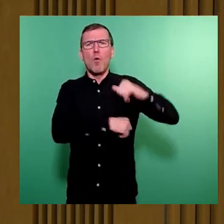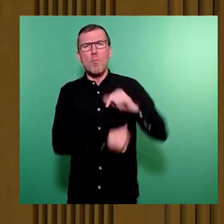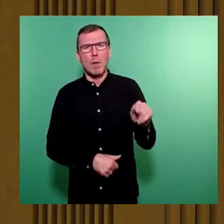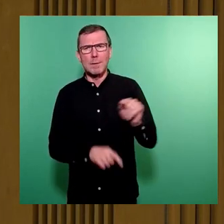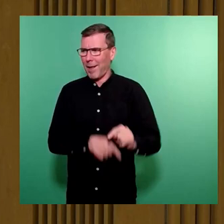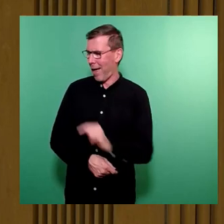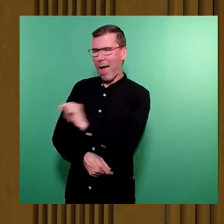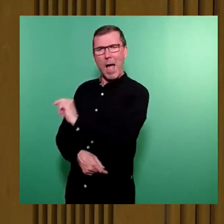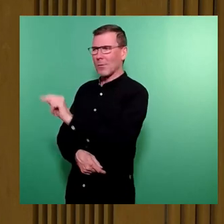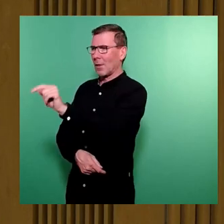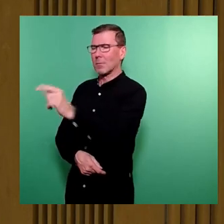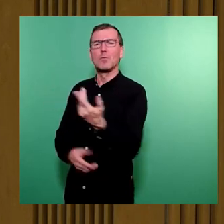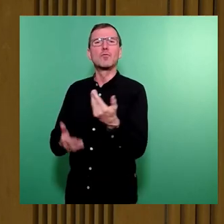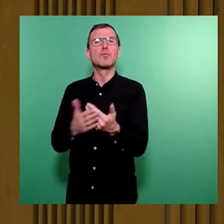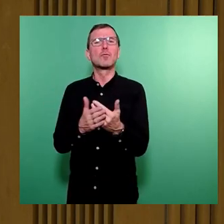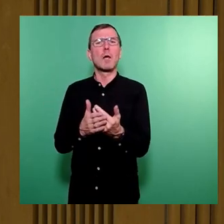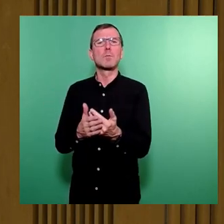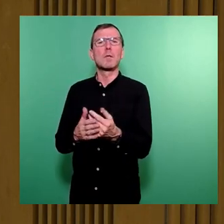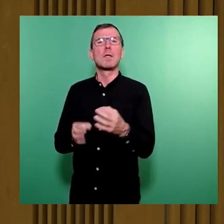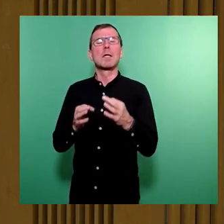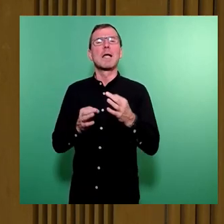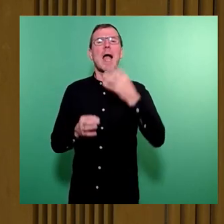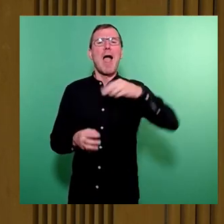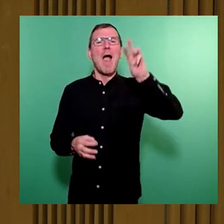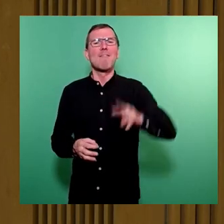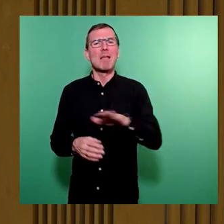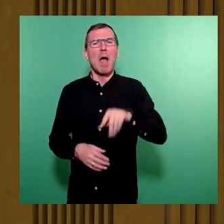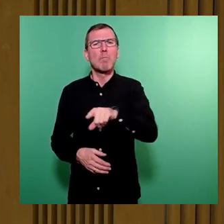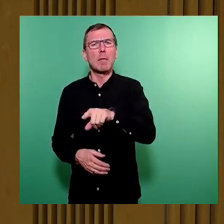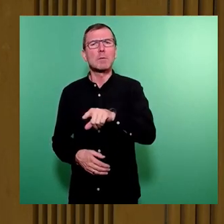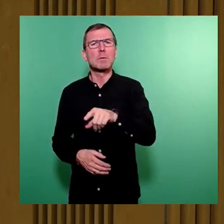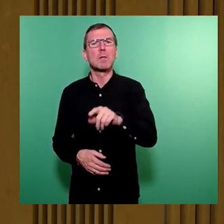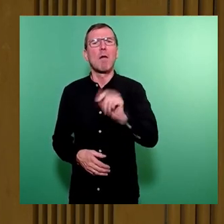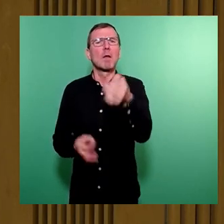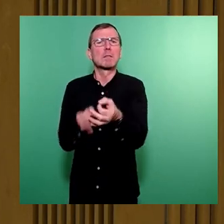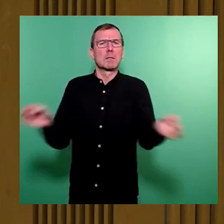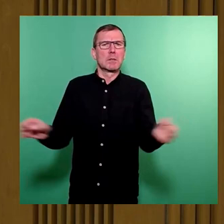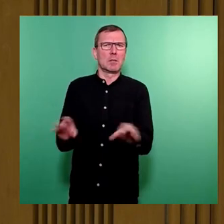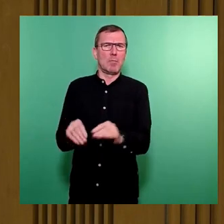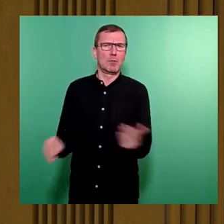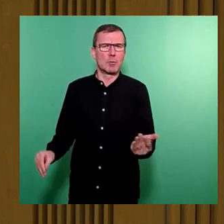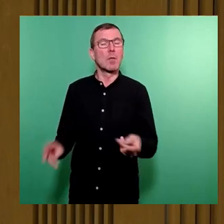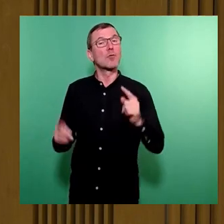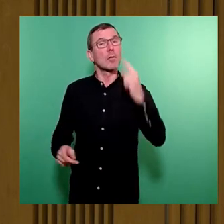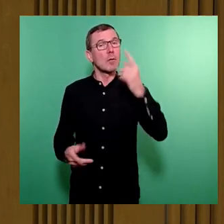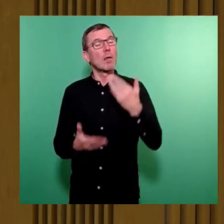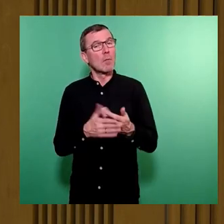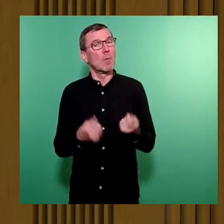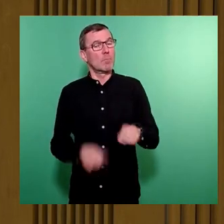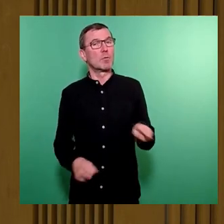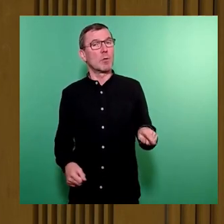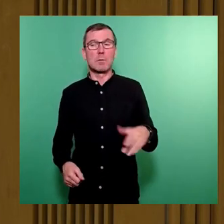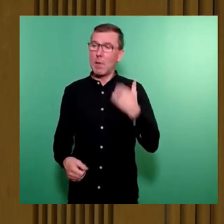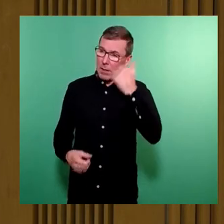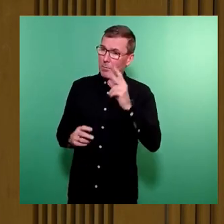innerstädtische, zum Beispiel die am Wiener Platz so gut wie gar nicht oder weniger genutzt werden. Und da hat der Stadtrat damals beschlossen zu sagen, liebe Stadt,